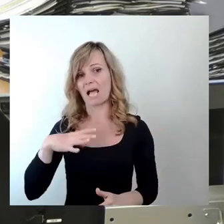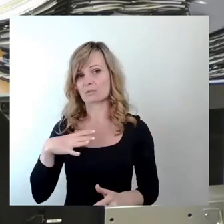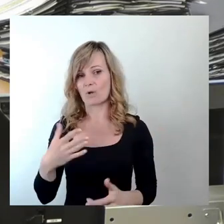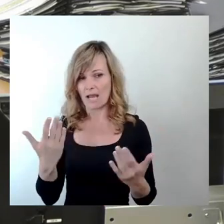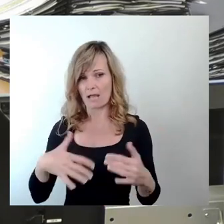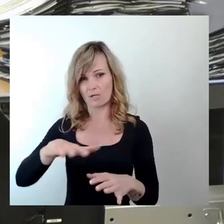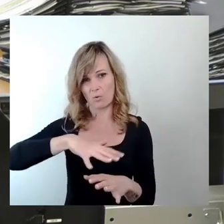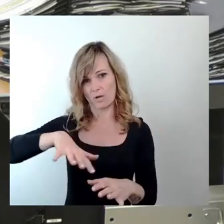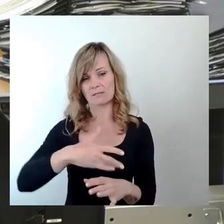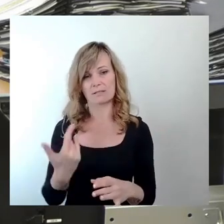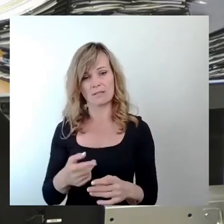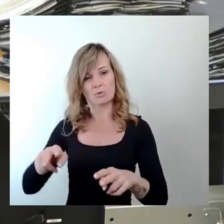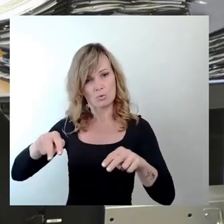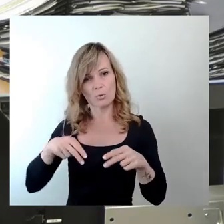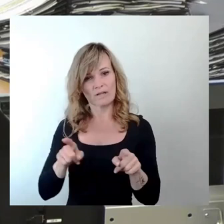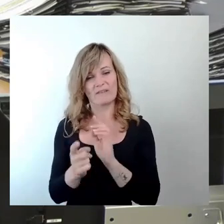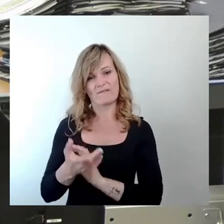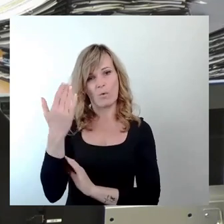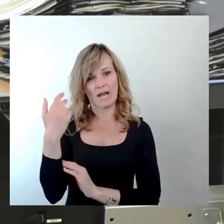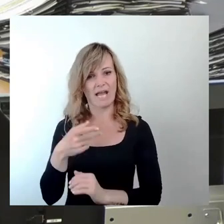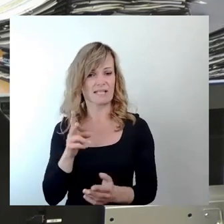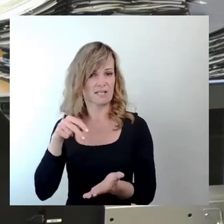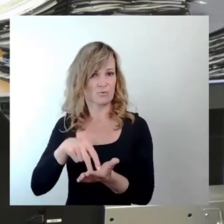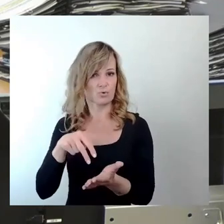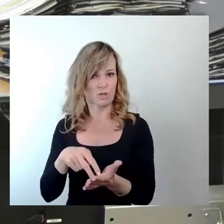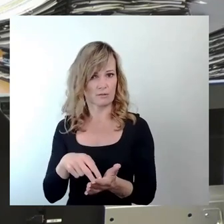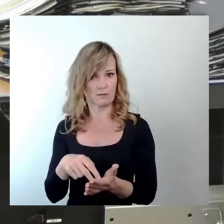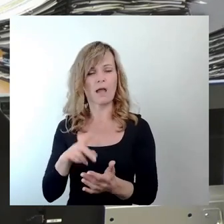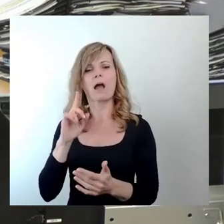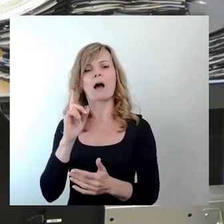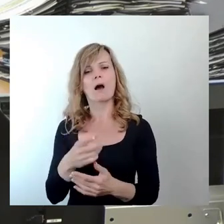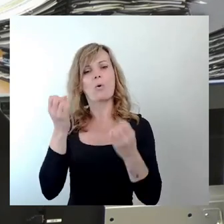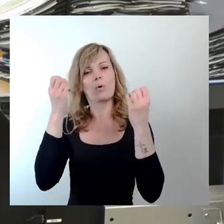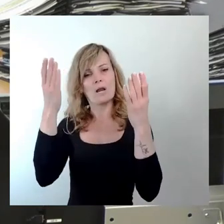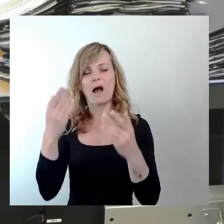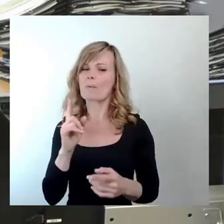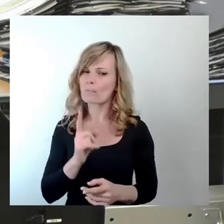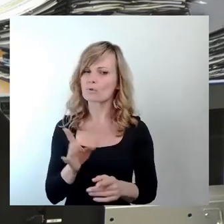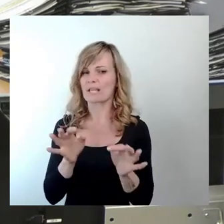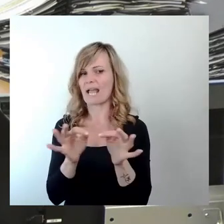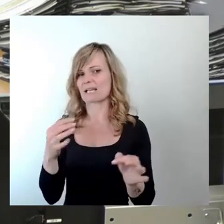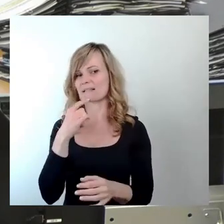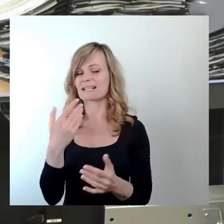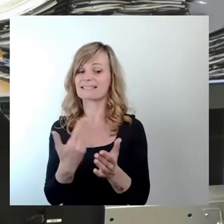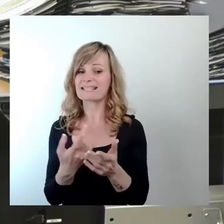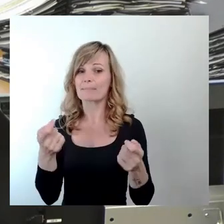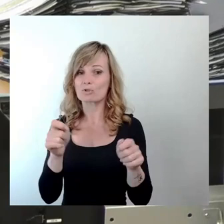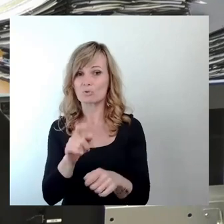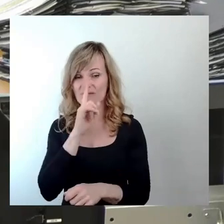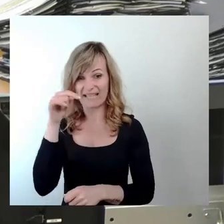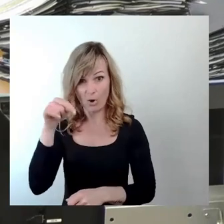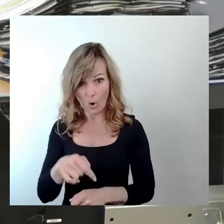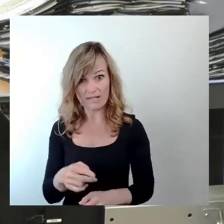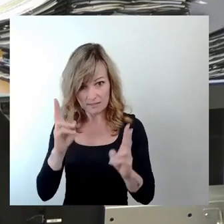versetzt. Und klar ist für uns auch, so ehrlich muss man sein, weil es hier schon solche Forderungen gab. Dieser Beschluss, wenn der heute getroffen wird, davon gehe ich aus,